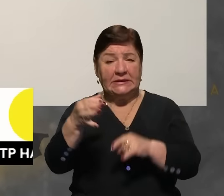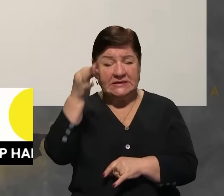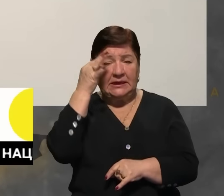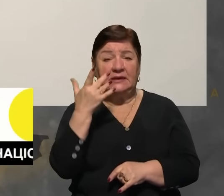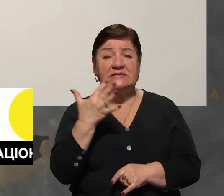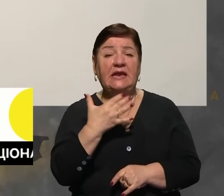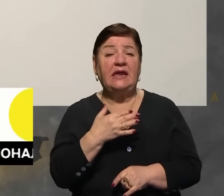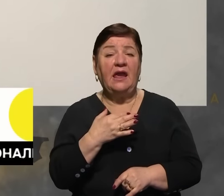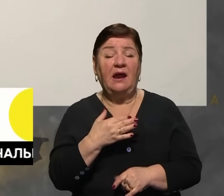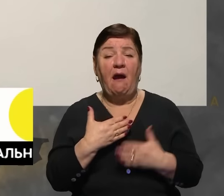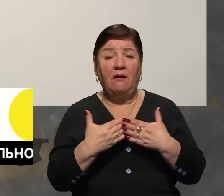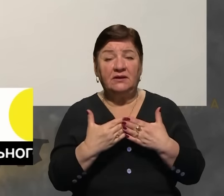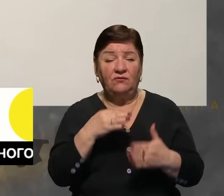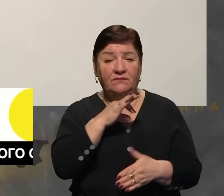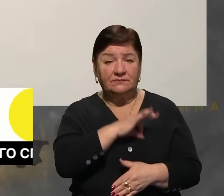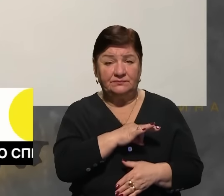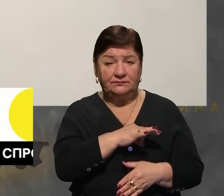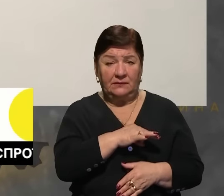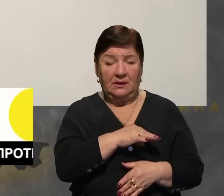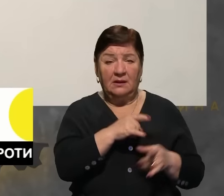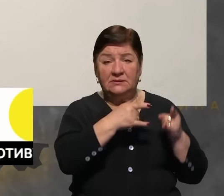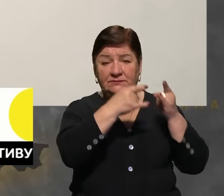активно використовують саме цей вид озброєнні росіяни?